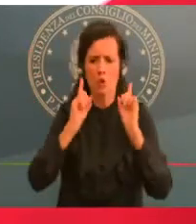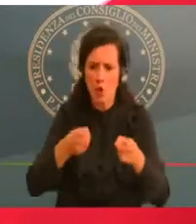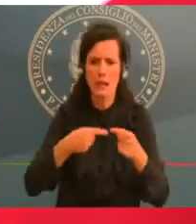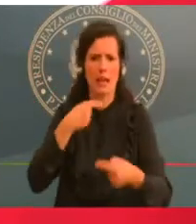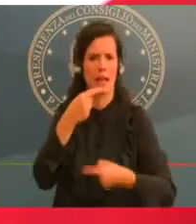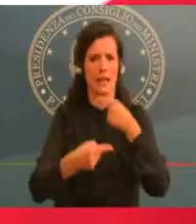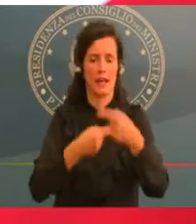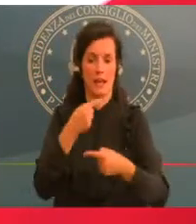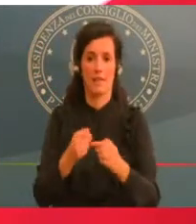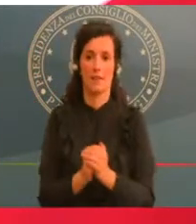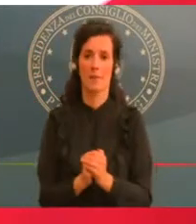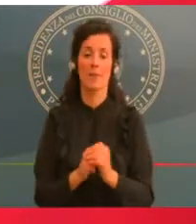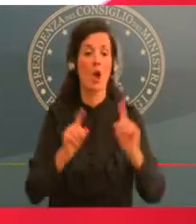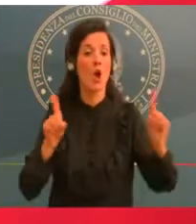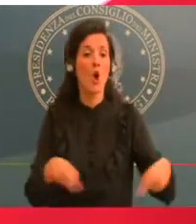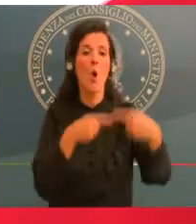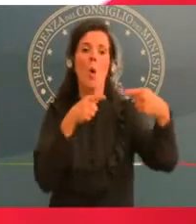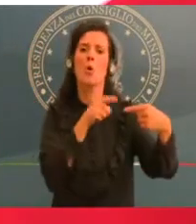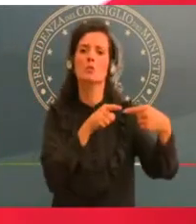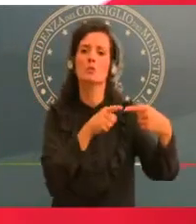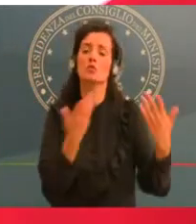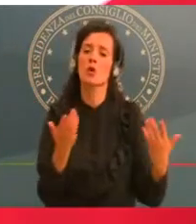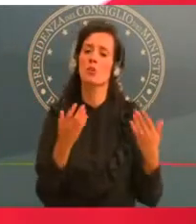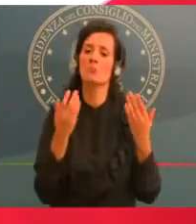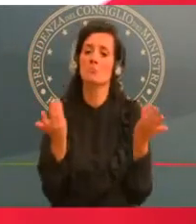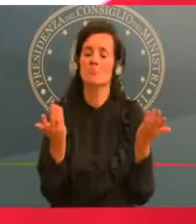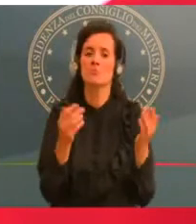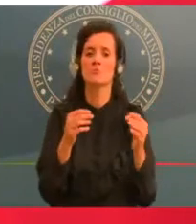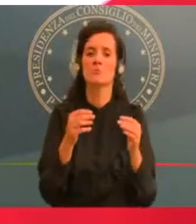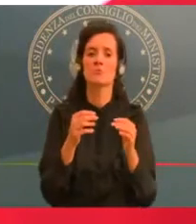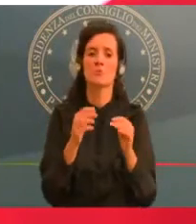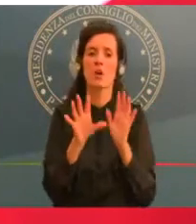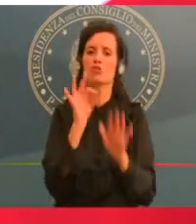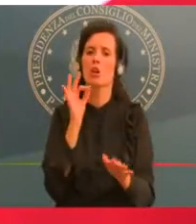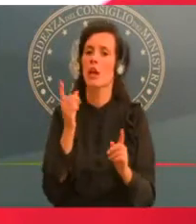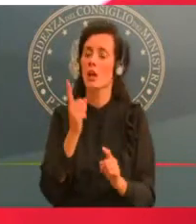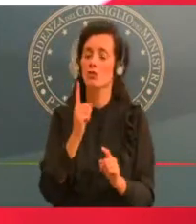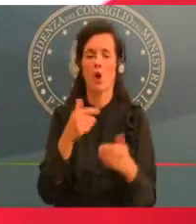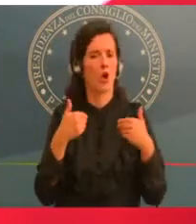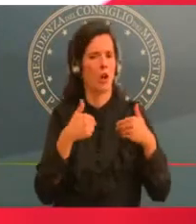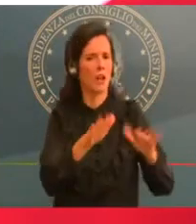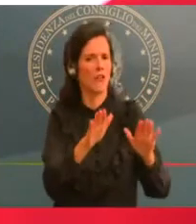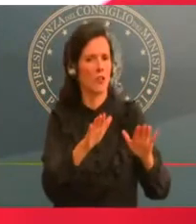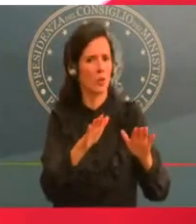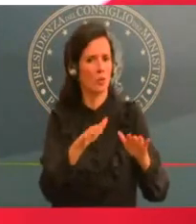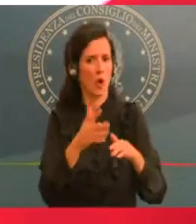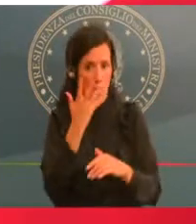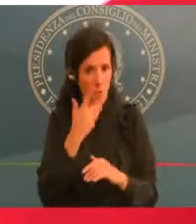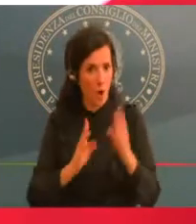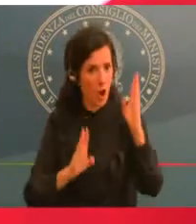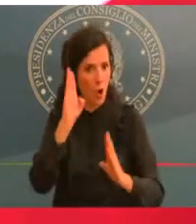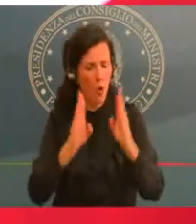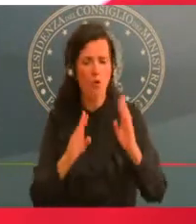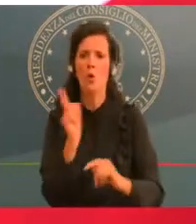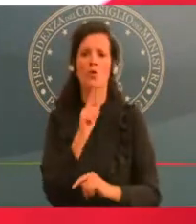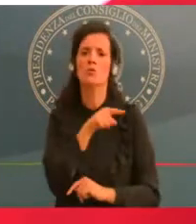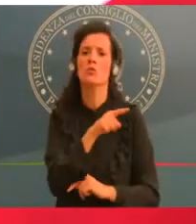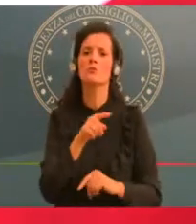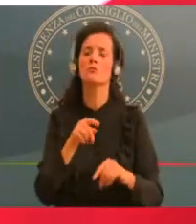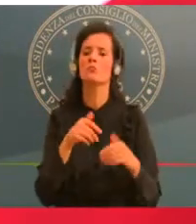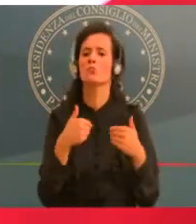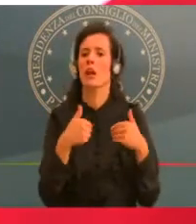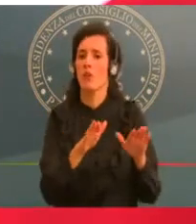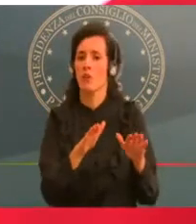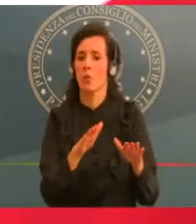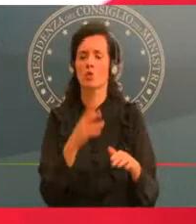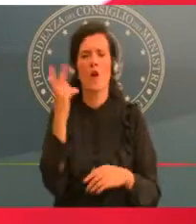io se ci fate caso non l'ho chiamata cabina di regia non l chiamata cabina di regia preciso anche adesso per la prima volta perché cabina di